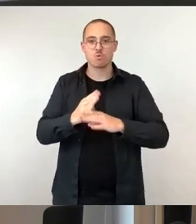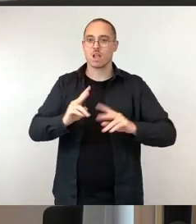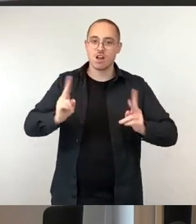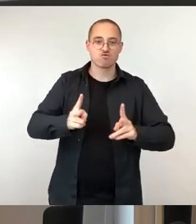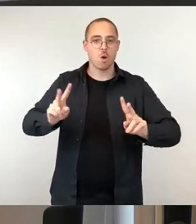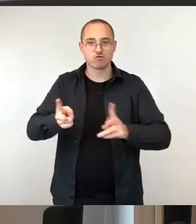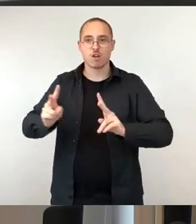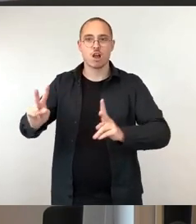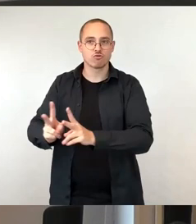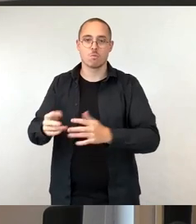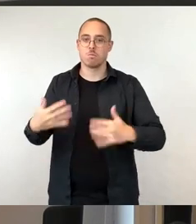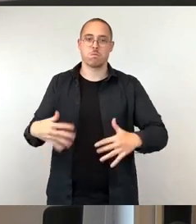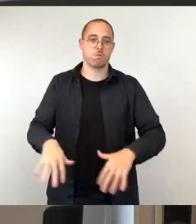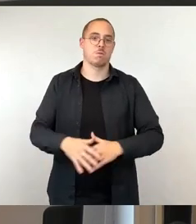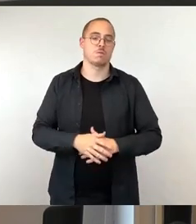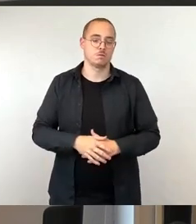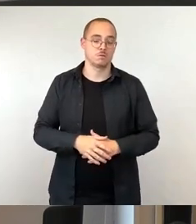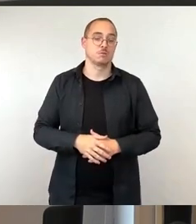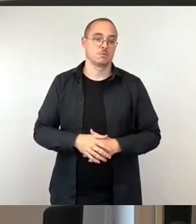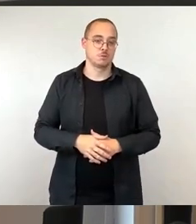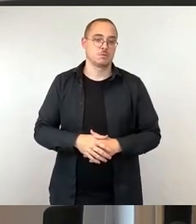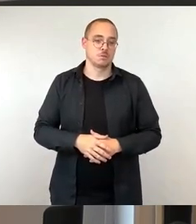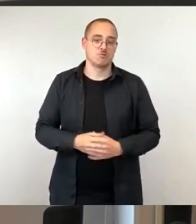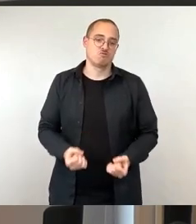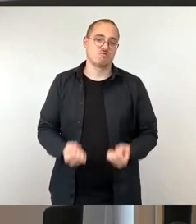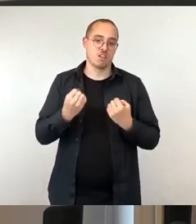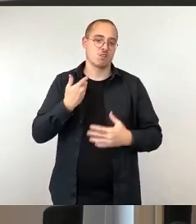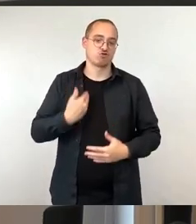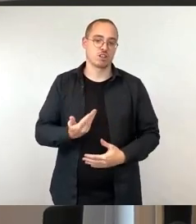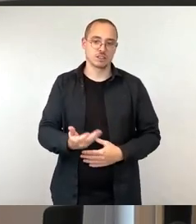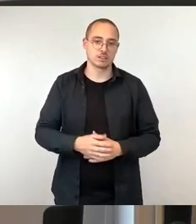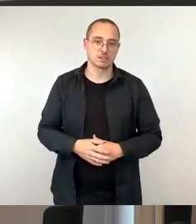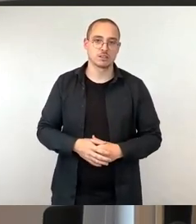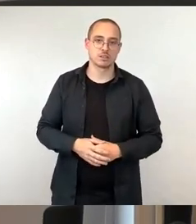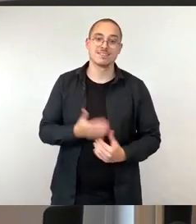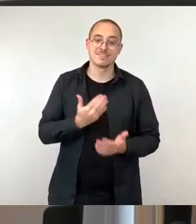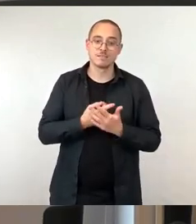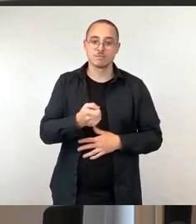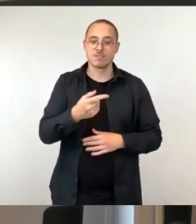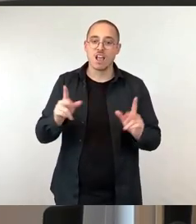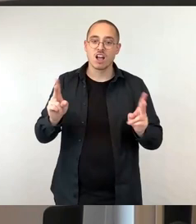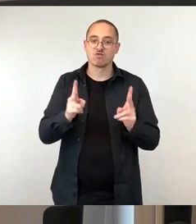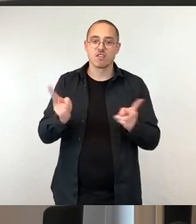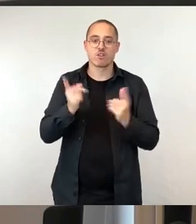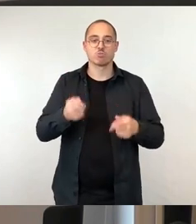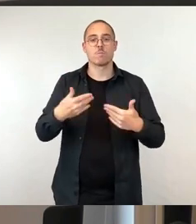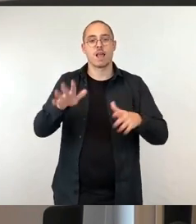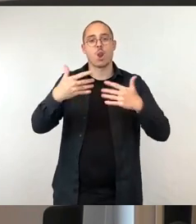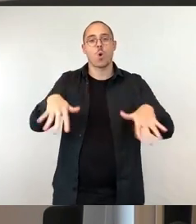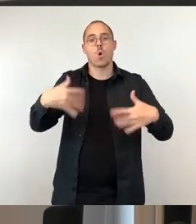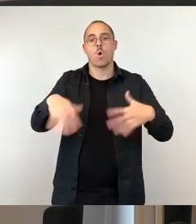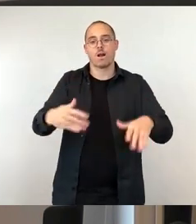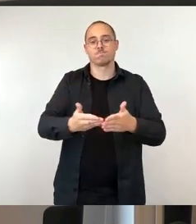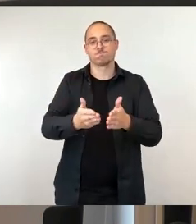Arbeit aufzunehmen. Und diese Einschränkungen müssten endlich gelockert werden. Eine Pflicht zu Arbeitsgelegenheiten